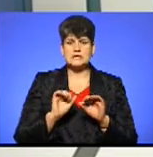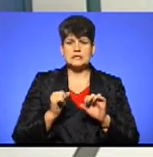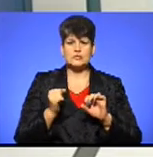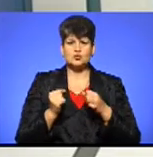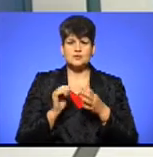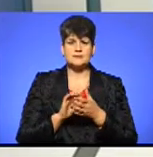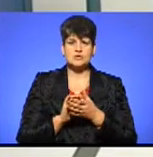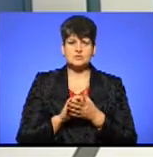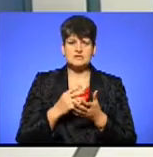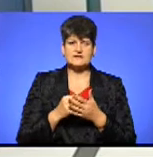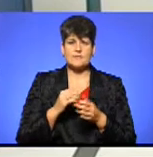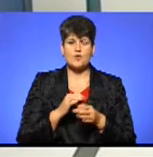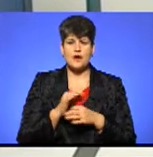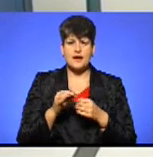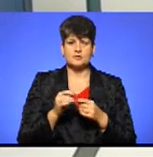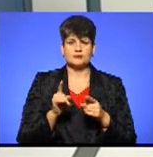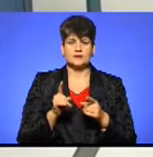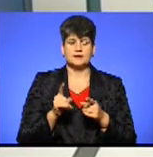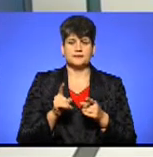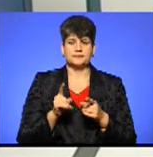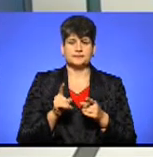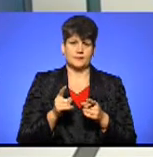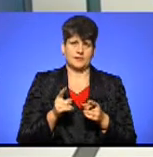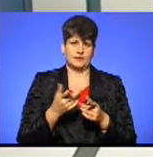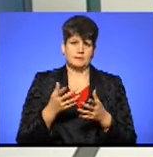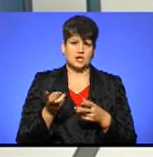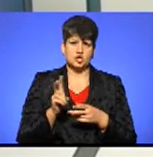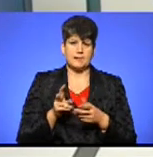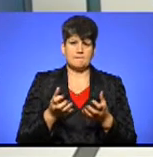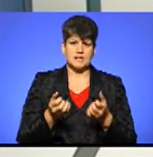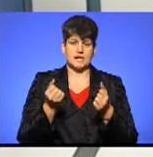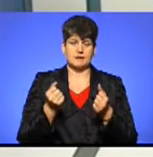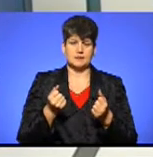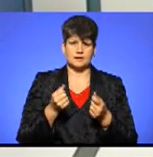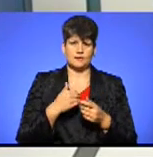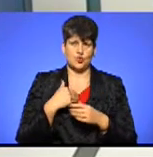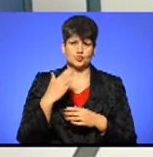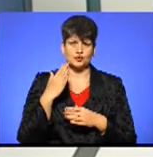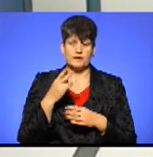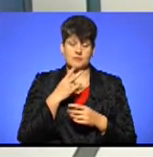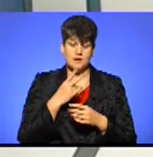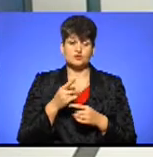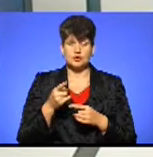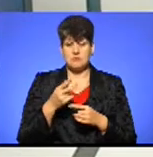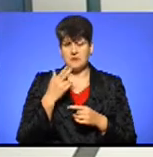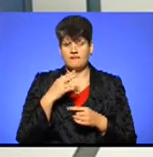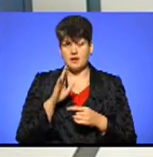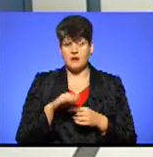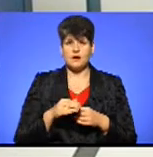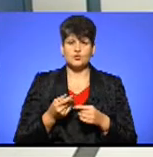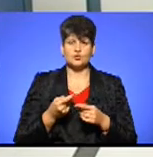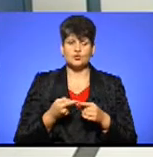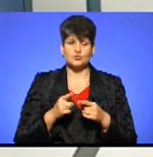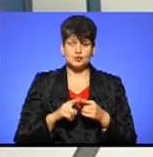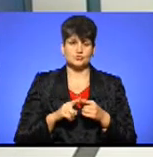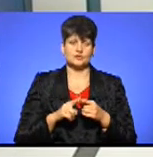знайомим, за свій проєкт. Для того, щоб їх змотивувати, прийти проголосувати, підтримати. Тому бачимо, що тернополяни привикають до процедури громадського